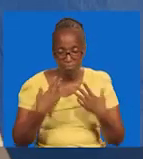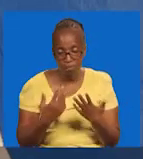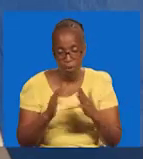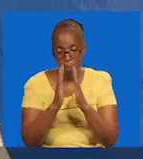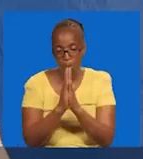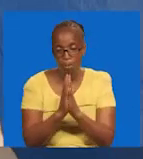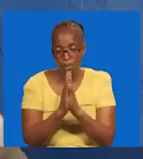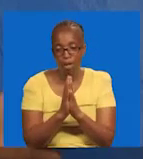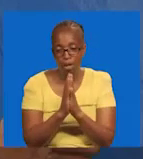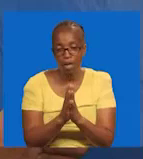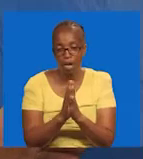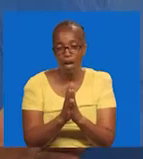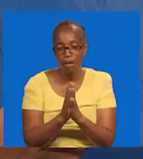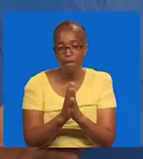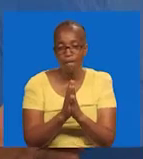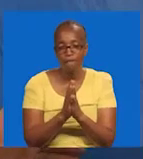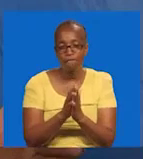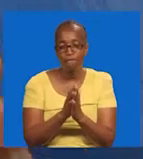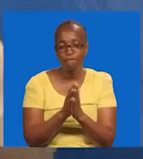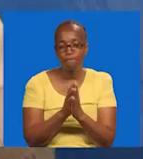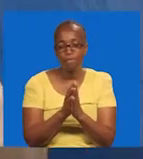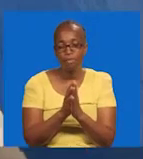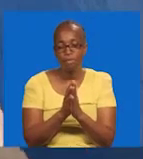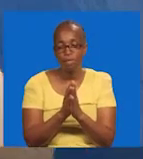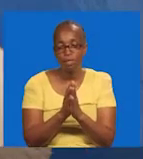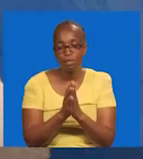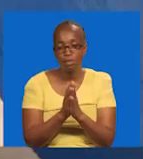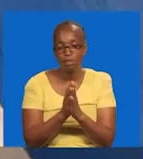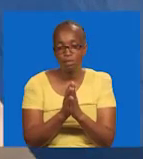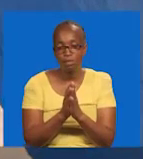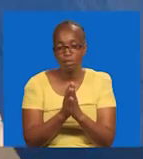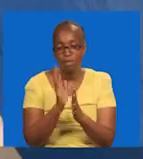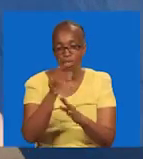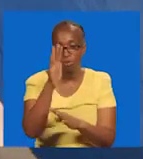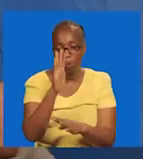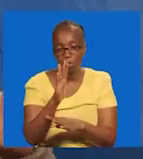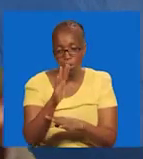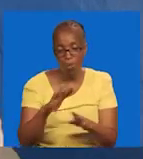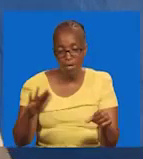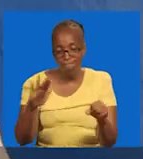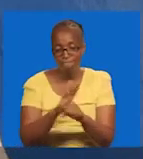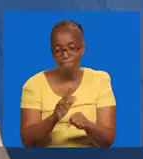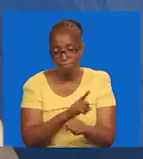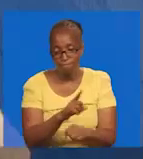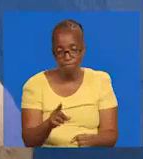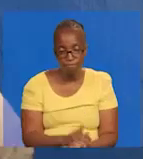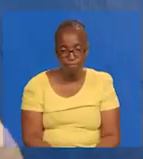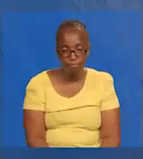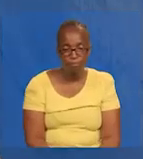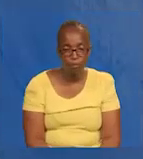ni kukwambia ya kwamba. Na ema ya mwenyezi mungu ikutoshe, ikufunike katika kila jia. Shalom.